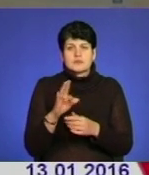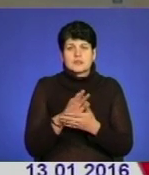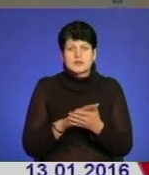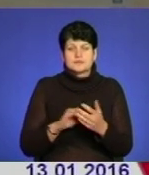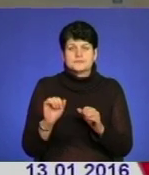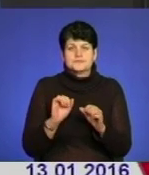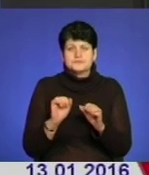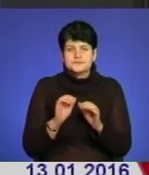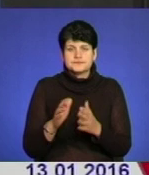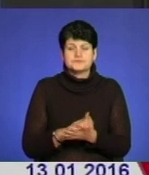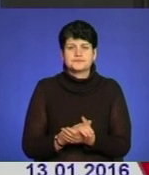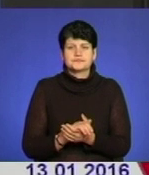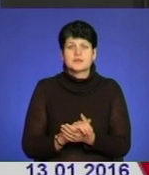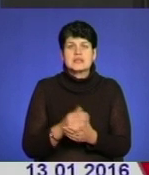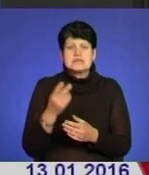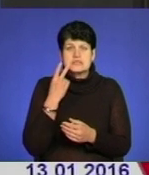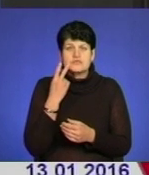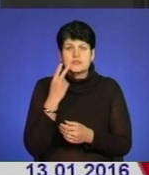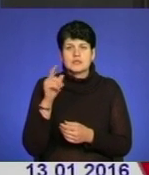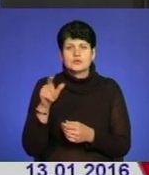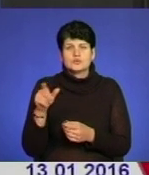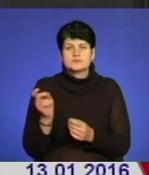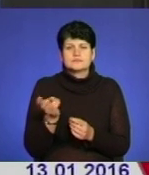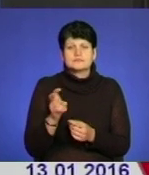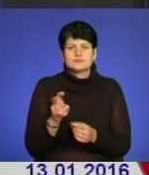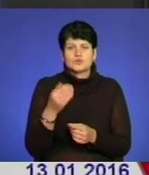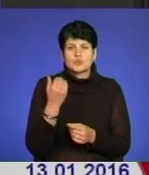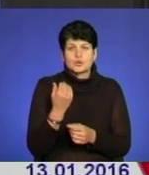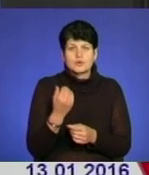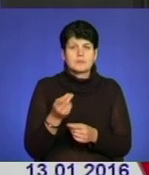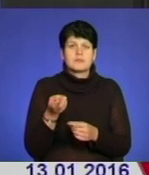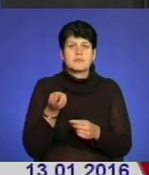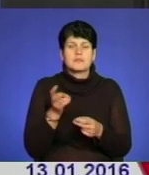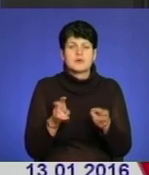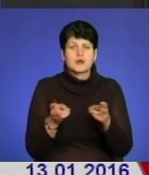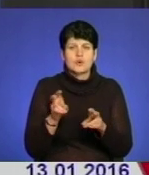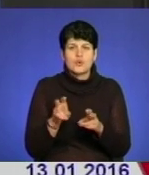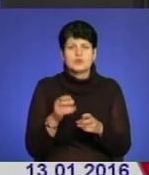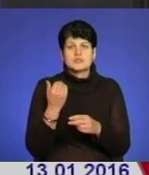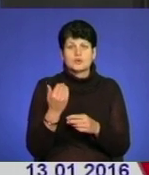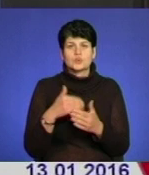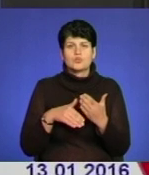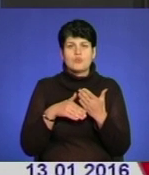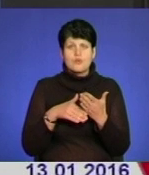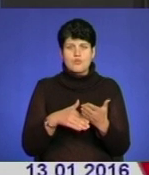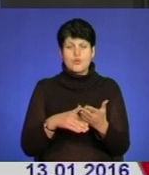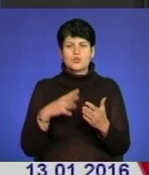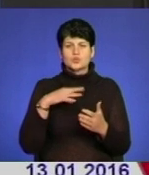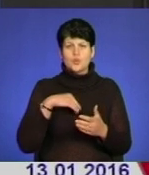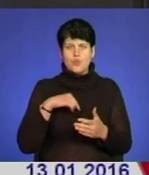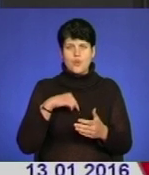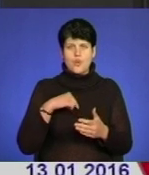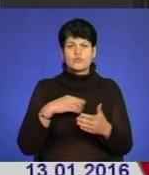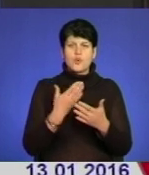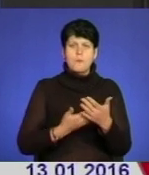Ми всі дуже його любимо. Завжди парафіяни горнулися до нього, завжди приходили за якоюсь допомогою духовною, за